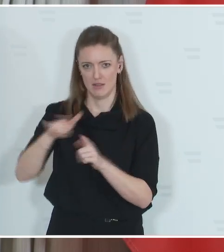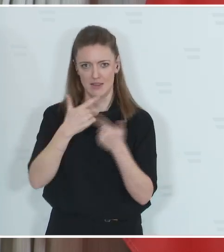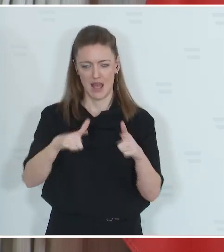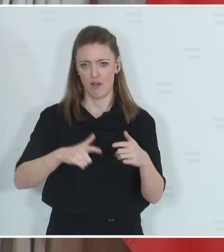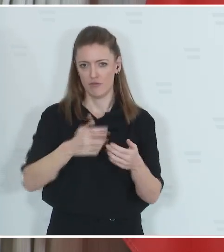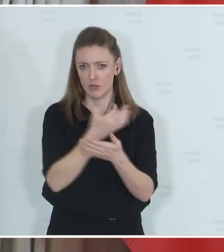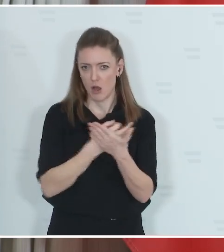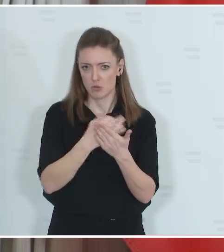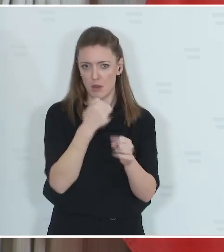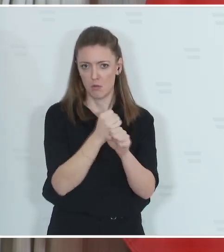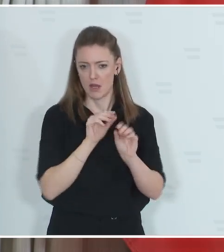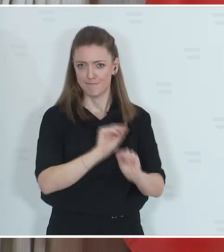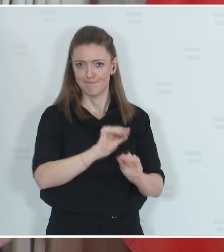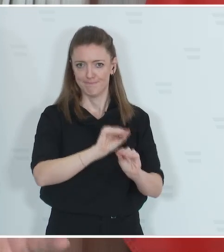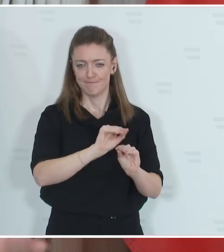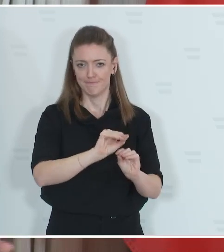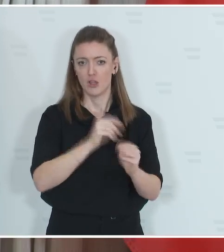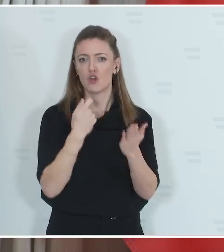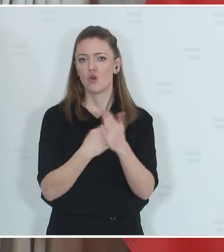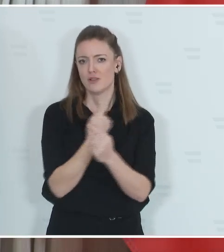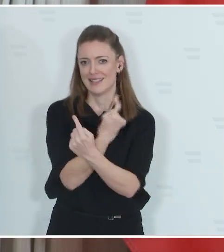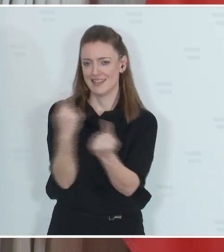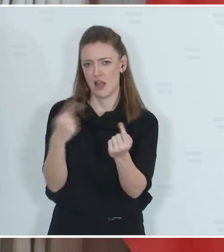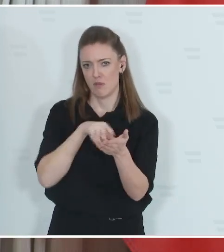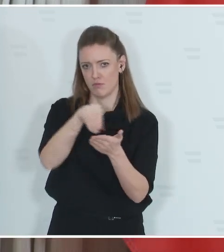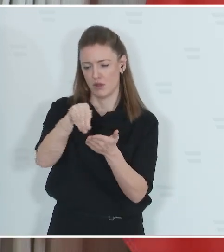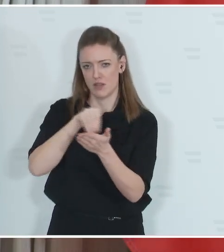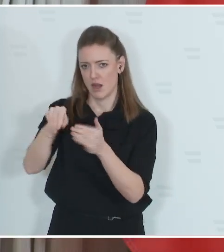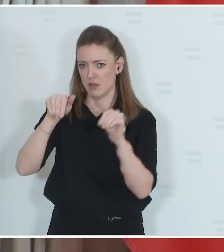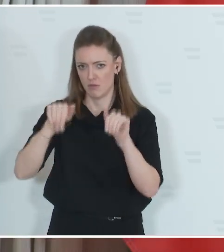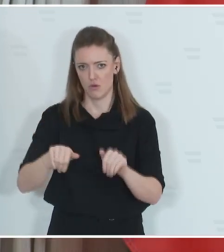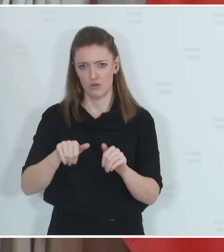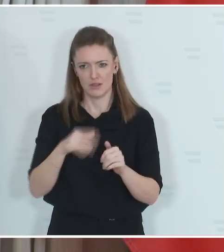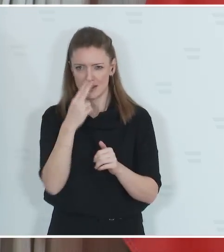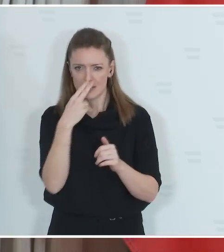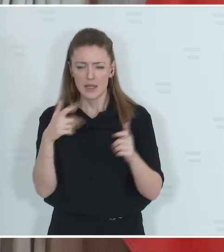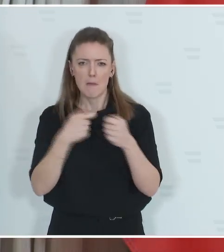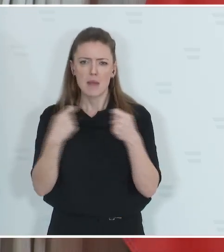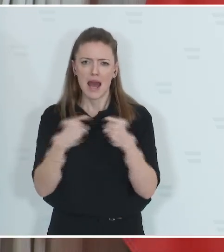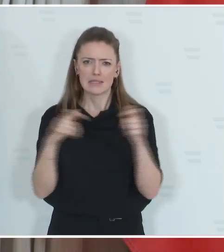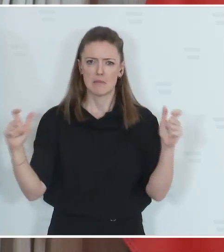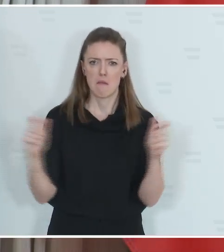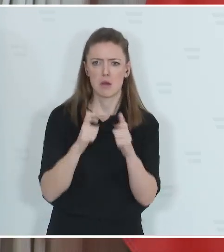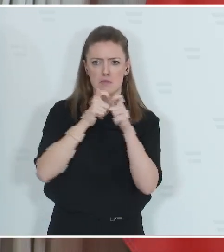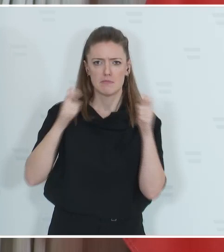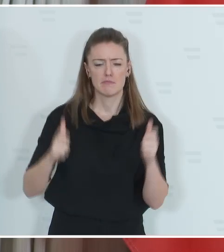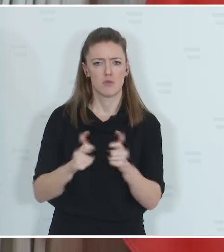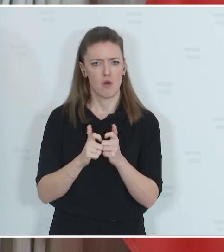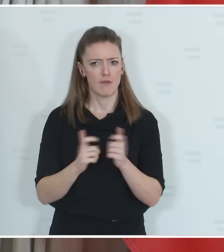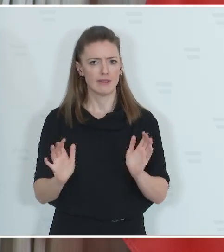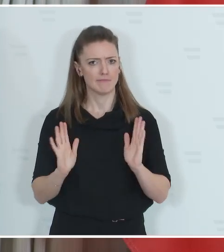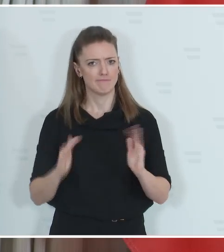tragen. Sie sehen also, es ist ein Gerüst von Maßnahmen, das ein sehr enges Korsett schließt und